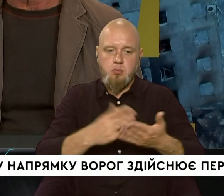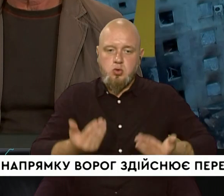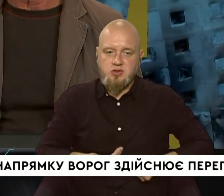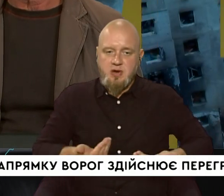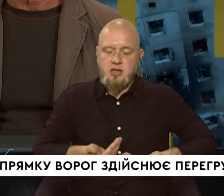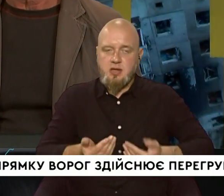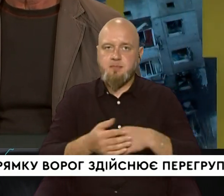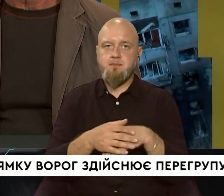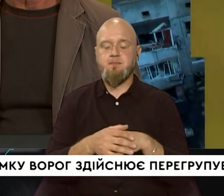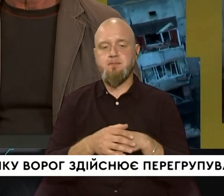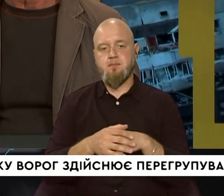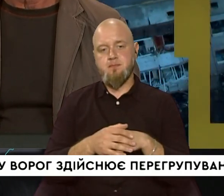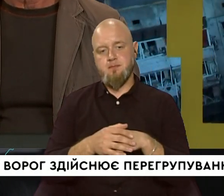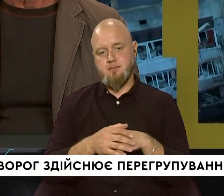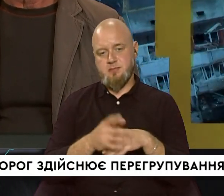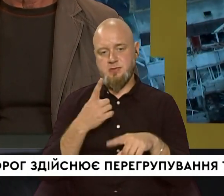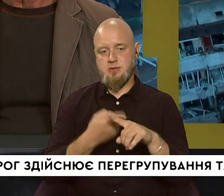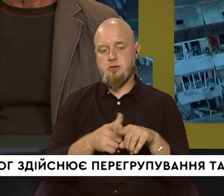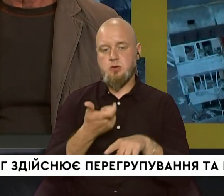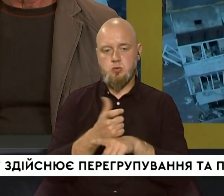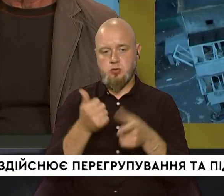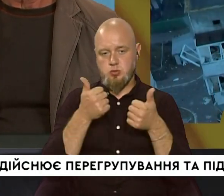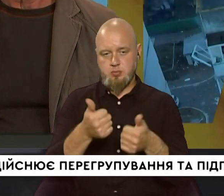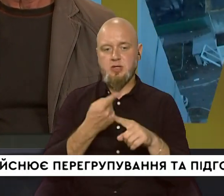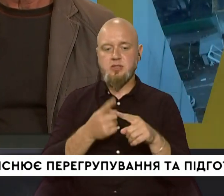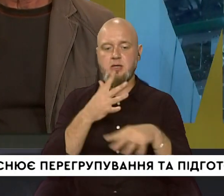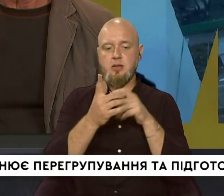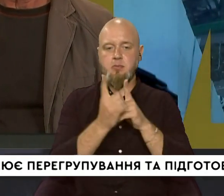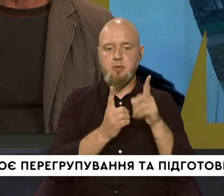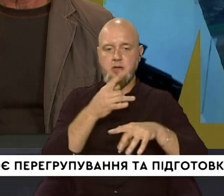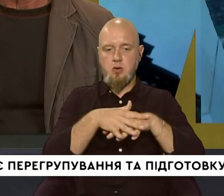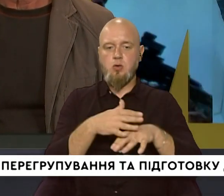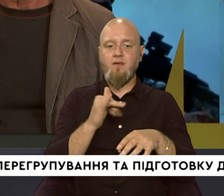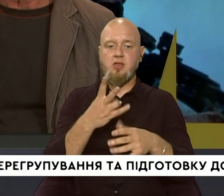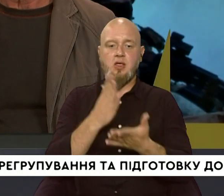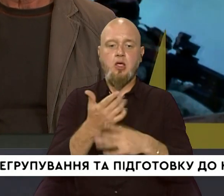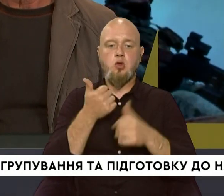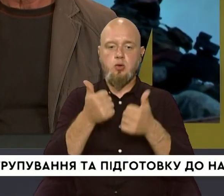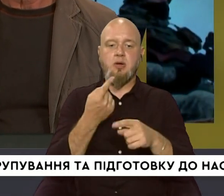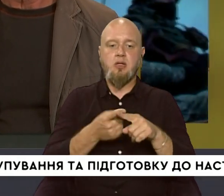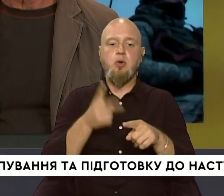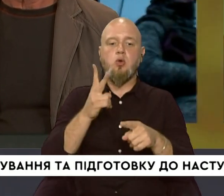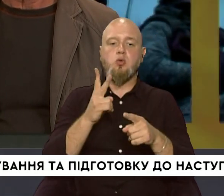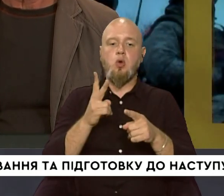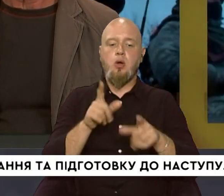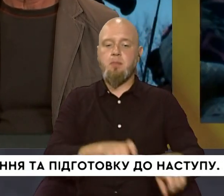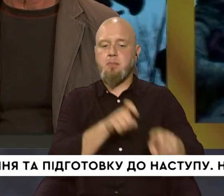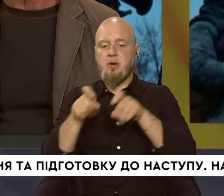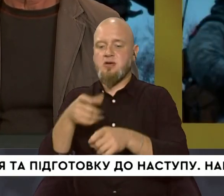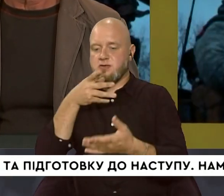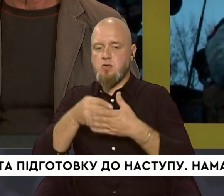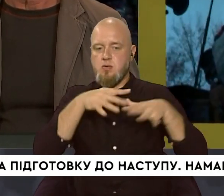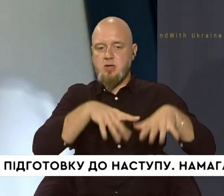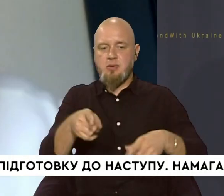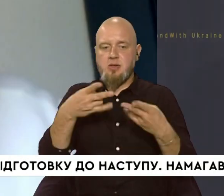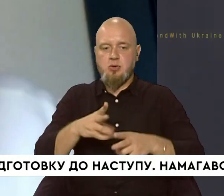проживання? Це дуже добре. Цей перерахунок дійсно дуже добрим тим, хто переїхав з особисті на місце проживання і їм не потрібно